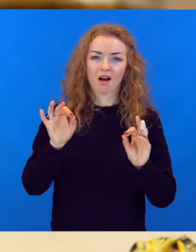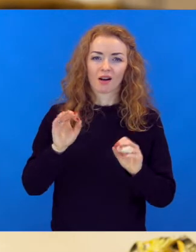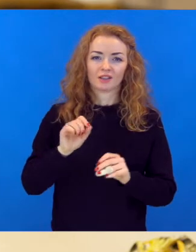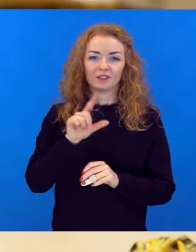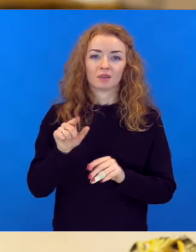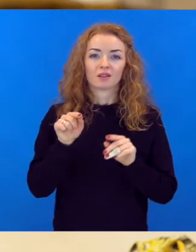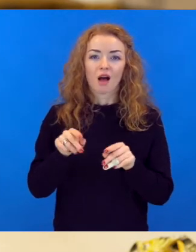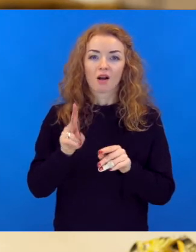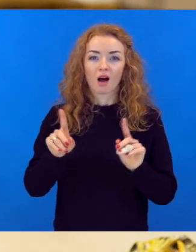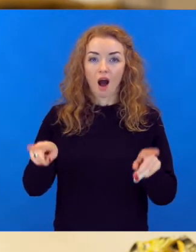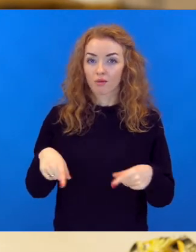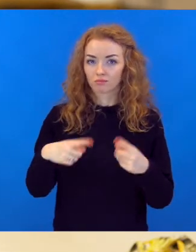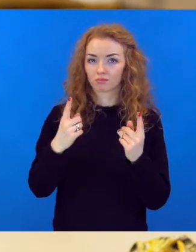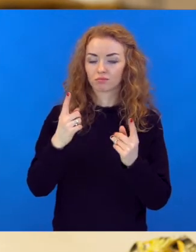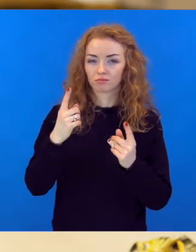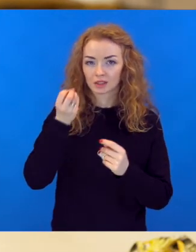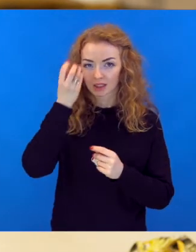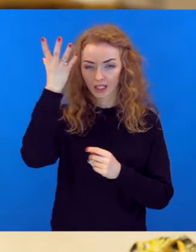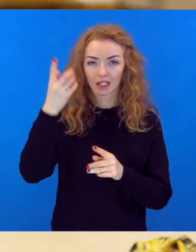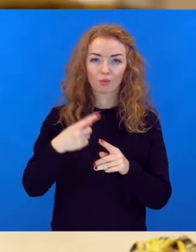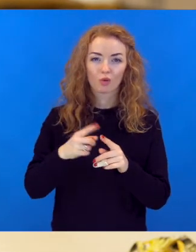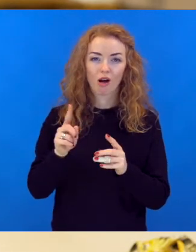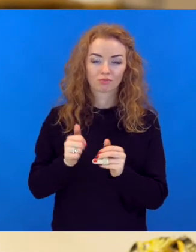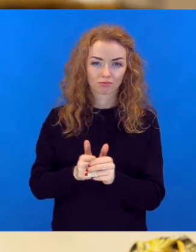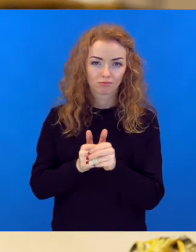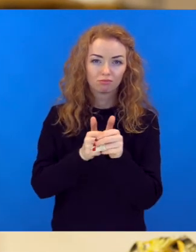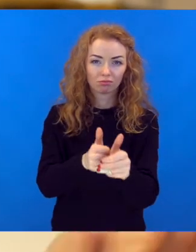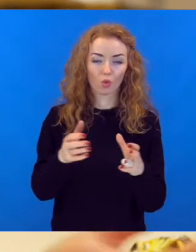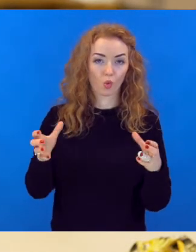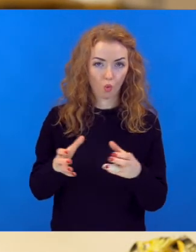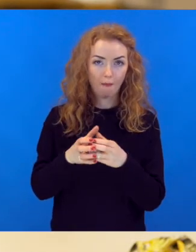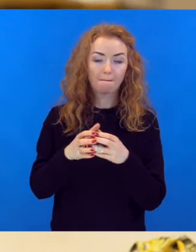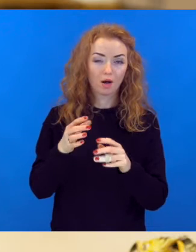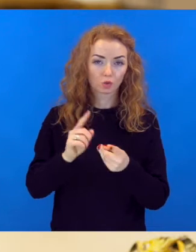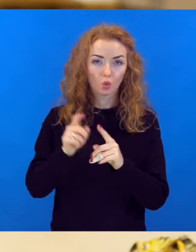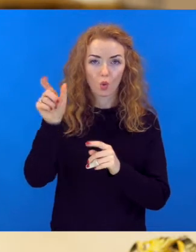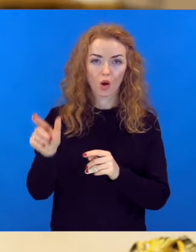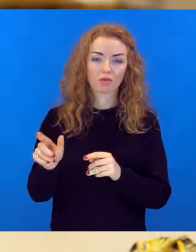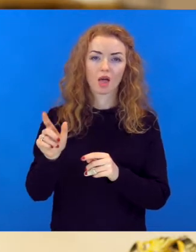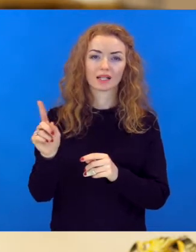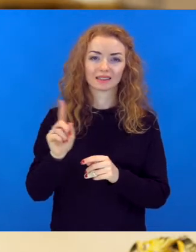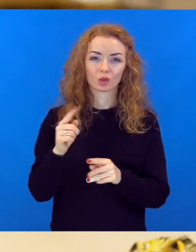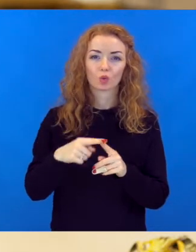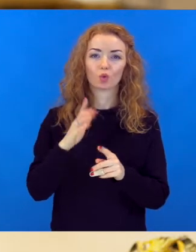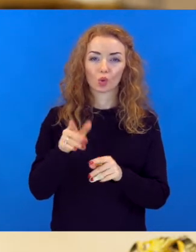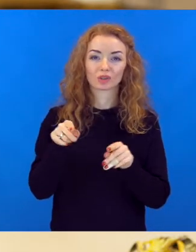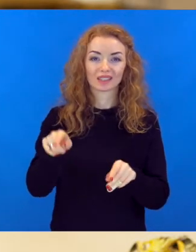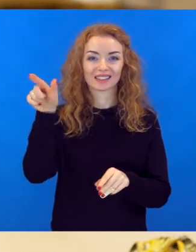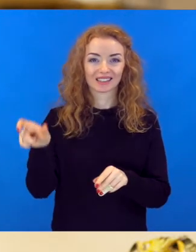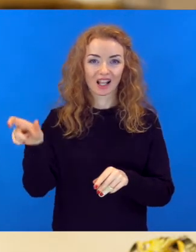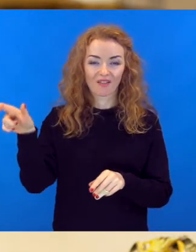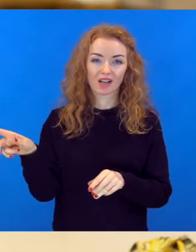būtiskākais, manuprāt, vismaz tā, kā attīst tās izglītība un kas iet ar šo visu jauno kopā. Skolotājs ir